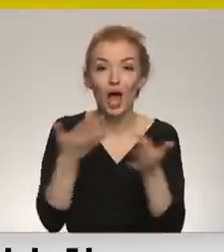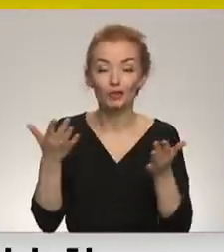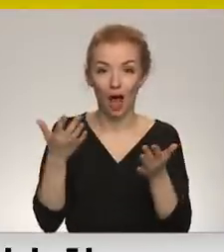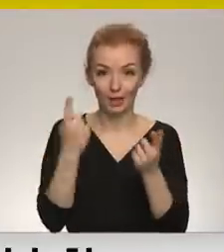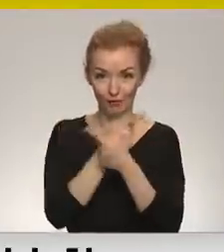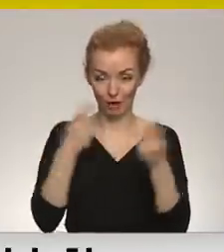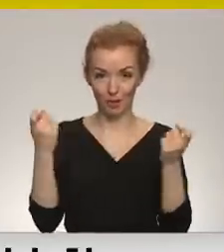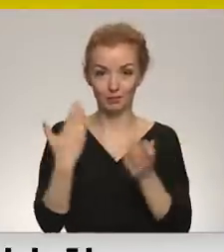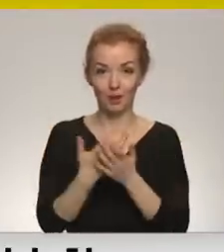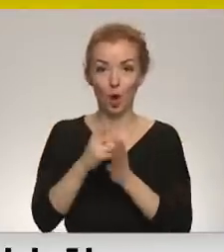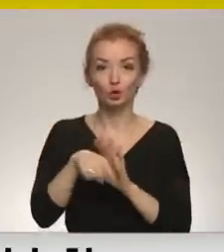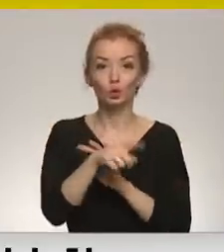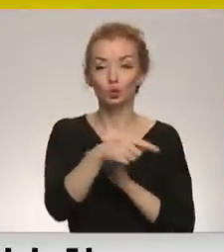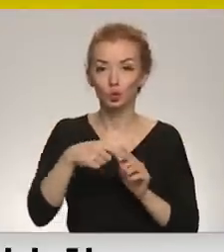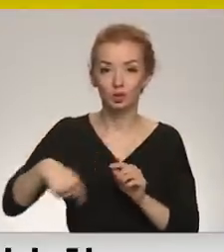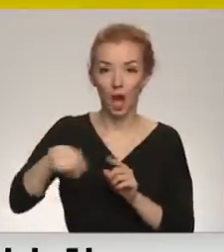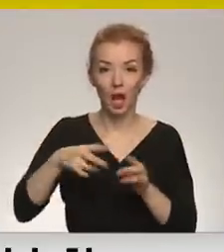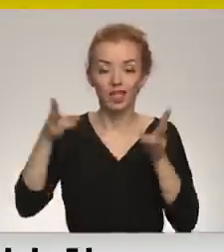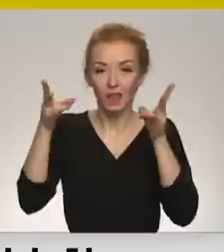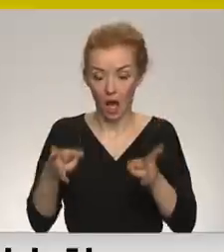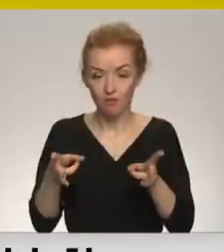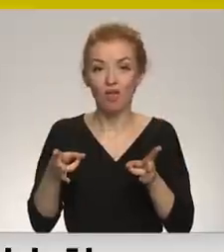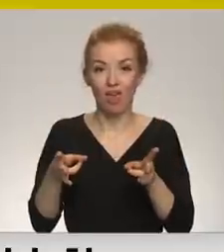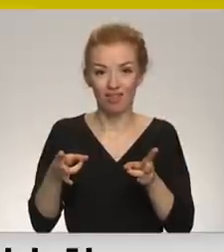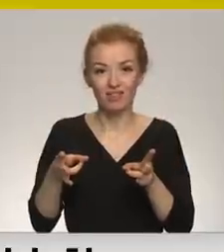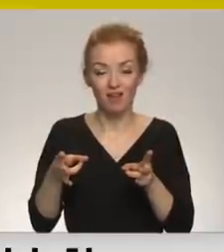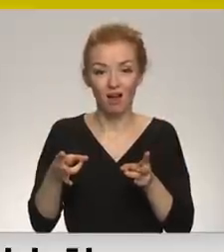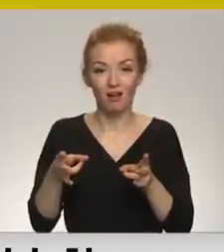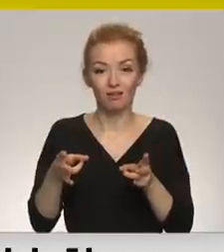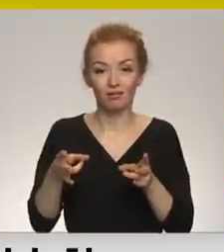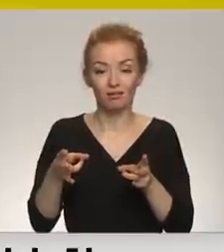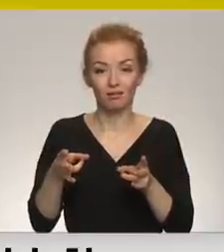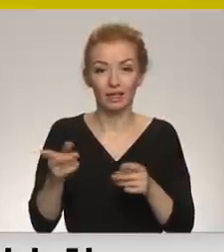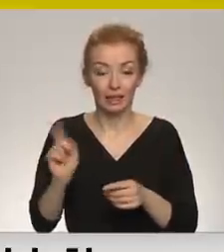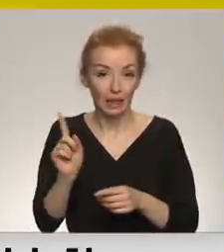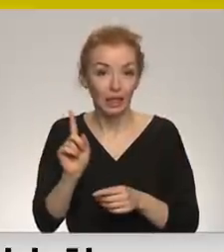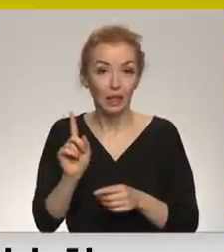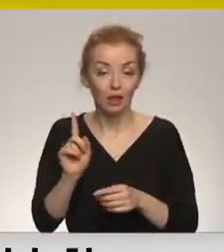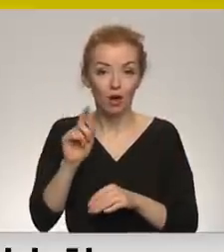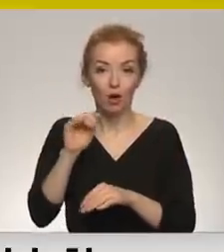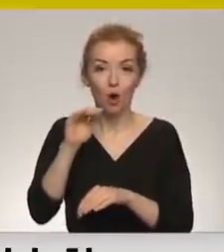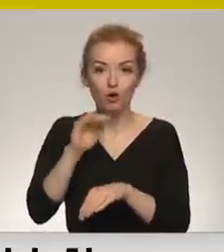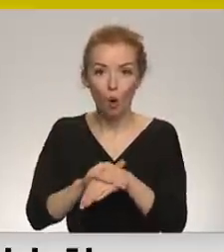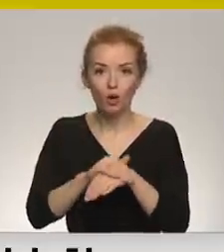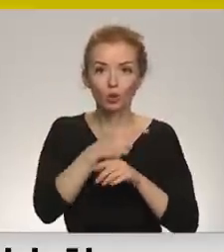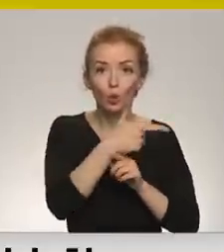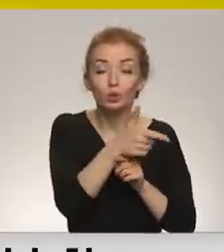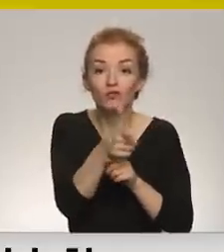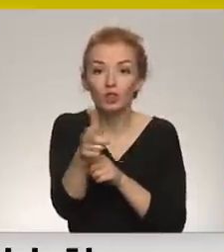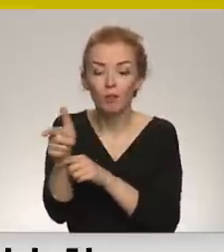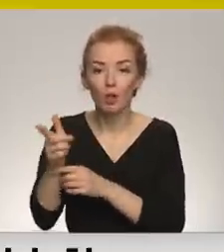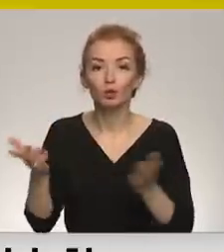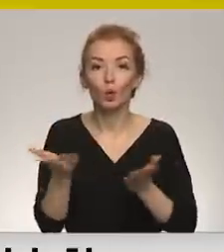Piemēram, Čūsku salas traģēdija ir konkrēti uzfilmēts gabals,